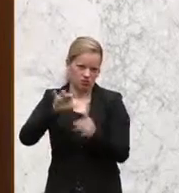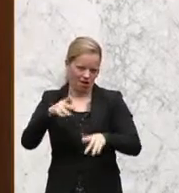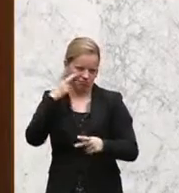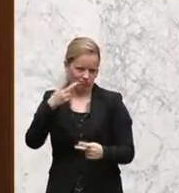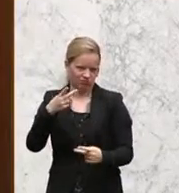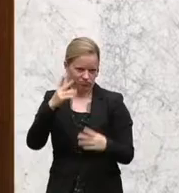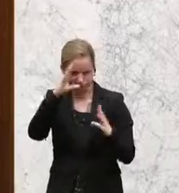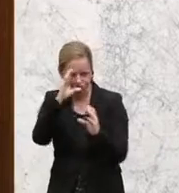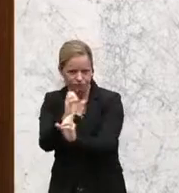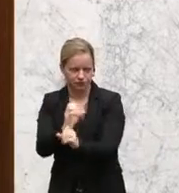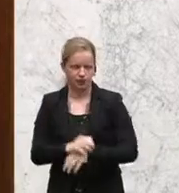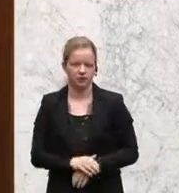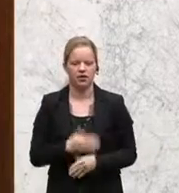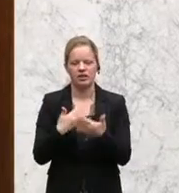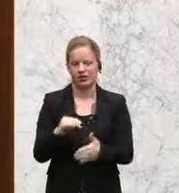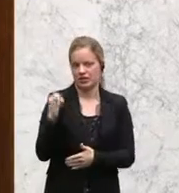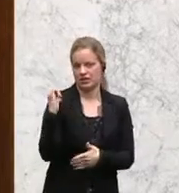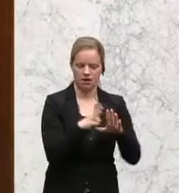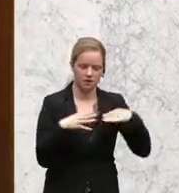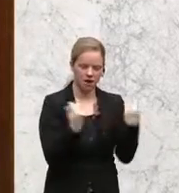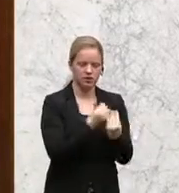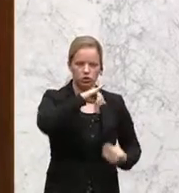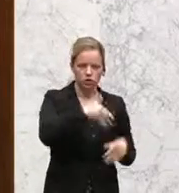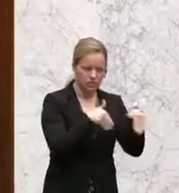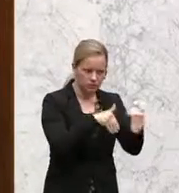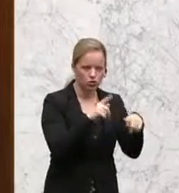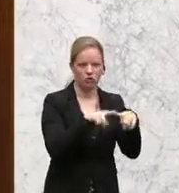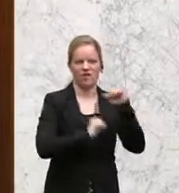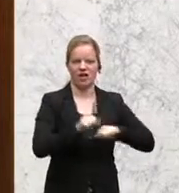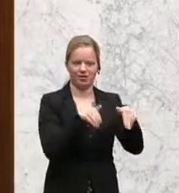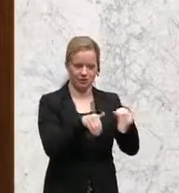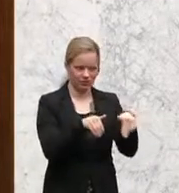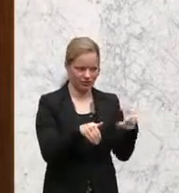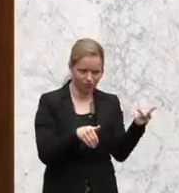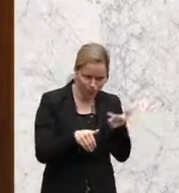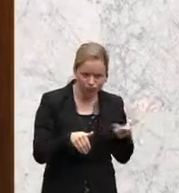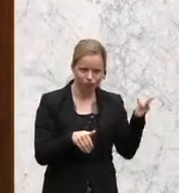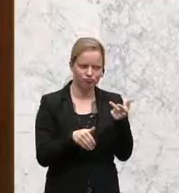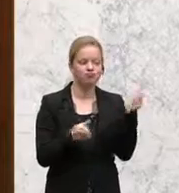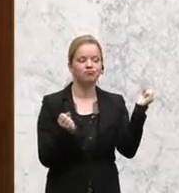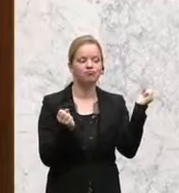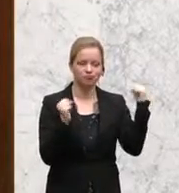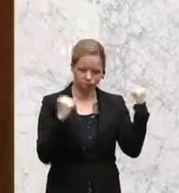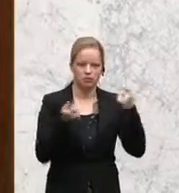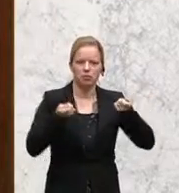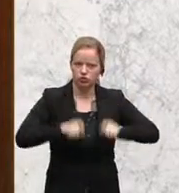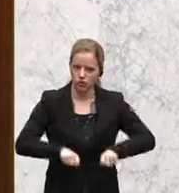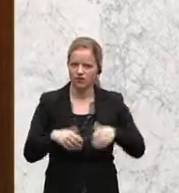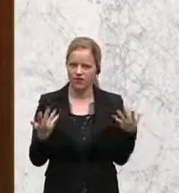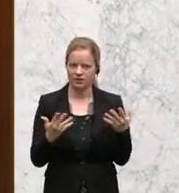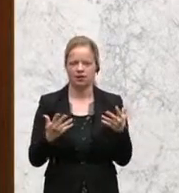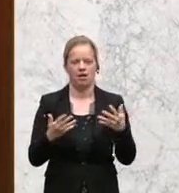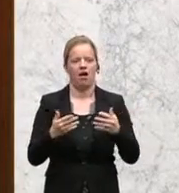gemeinsam mit dem Justizminister und auch mit dem Verteidigungsminister beschlossen, einen Aktionsplan, sich als Österreich